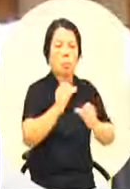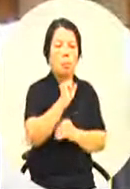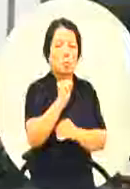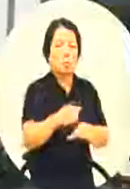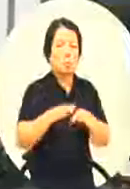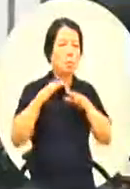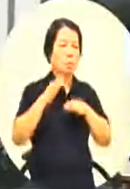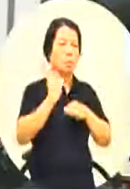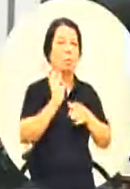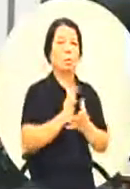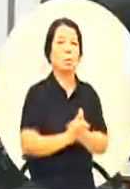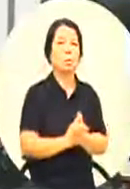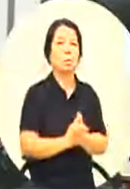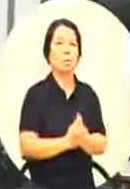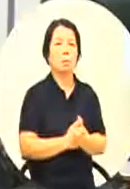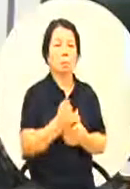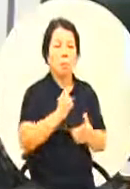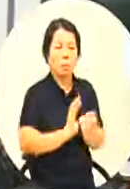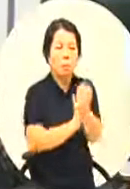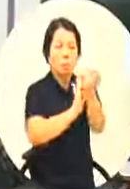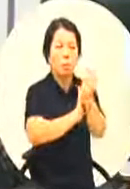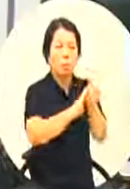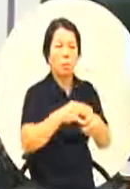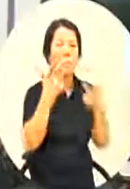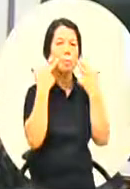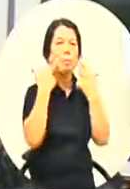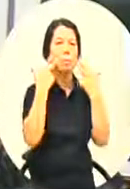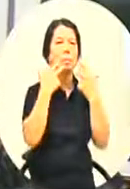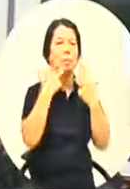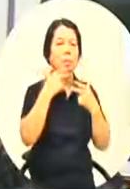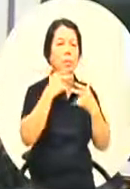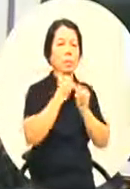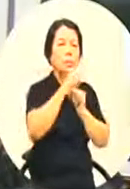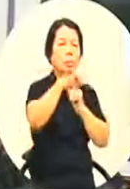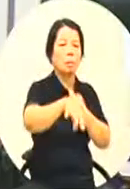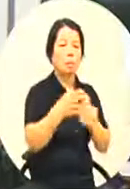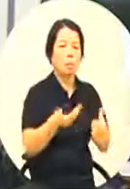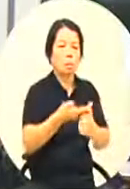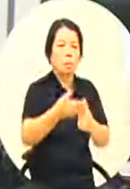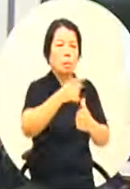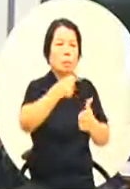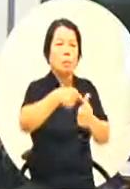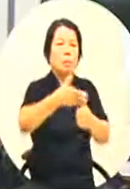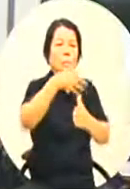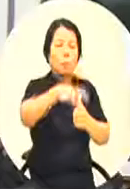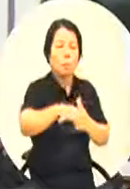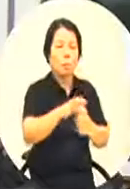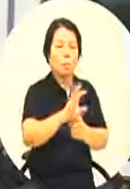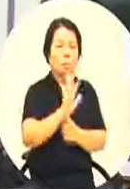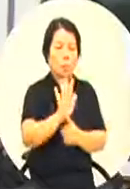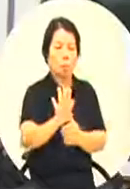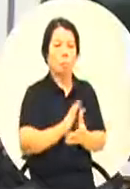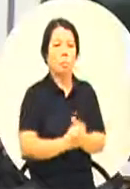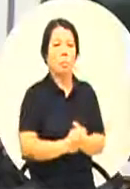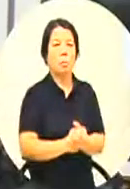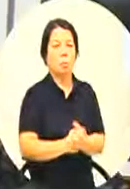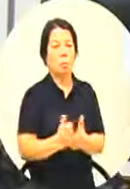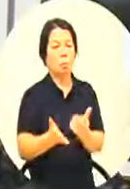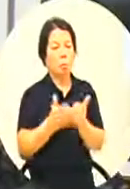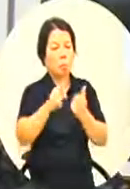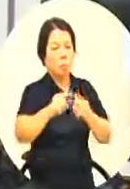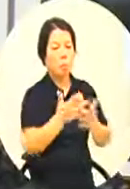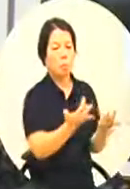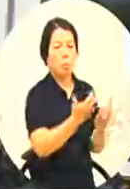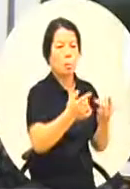肯认你们去支持原住民在地去培植他们教育的心可是另外在产业这